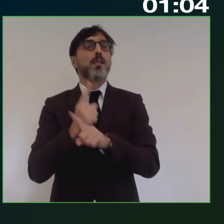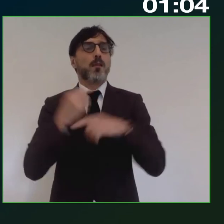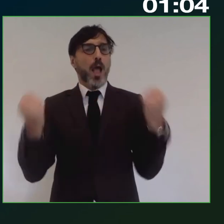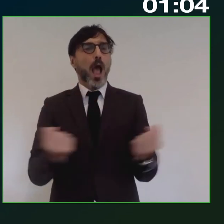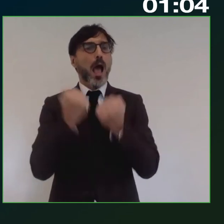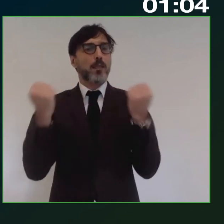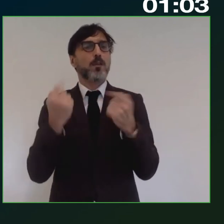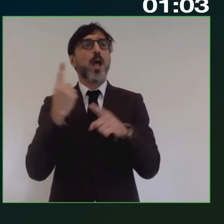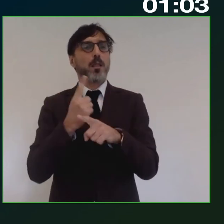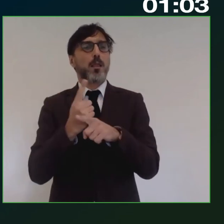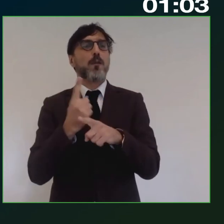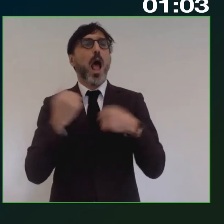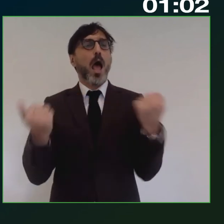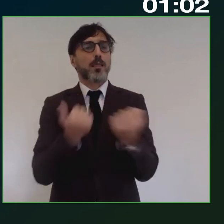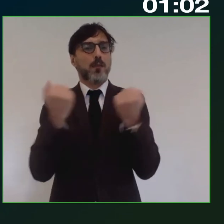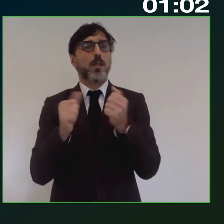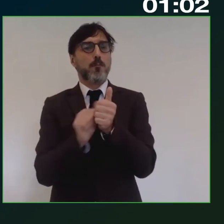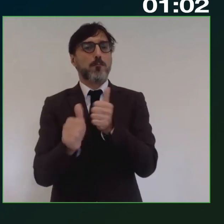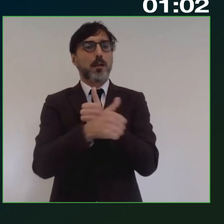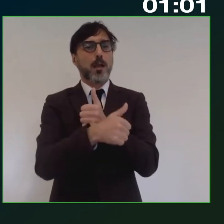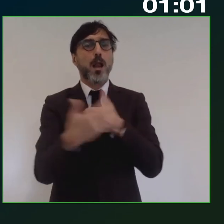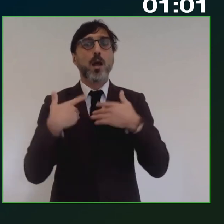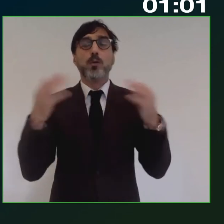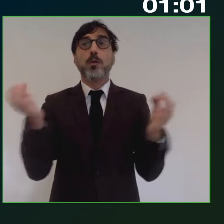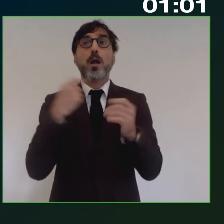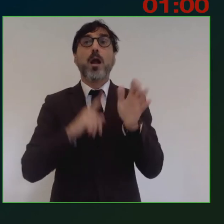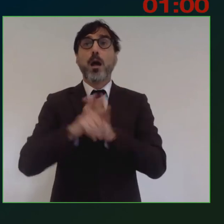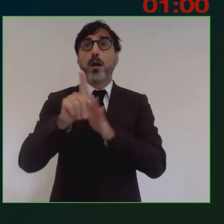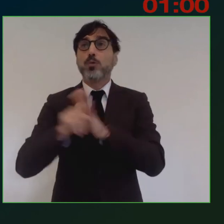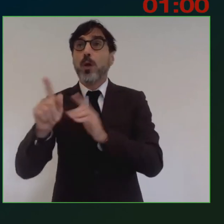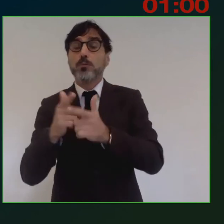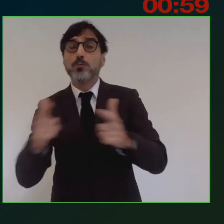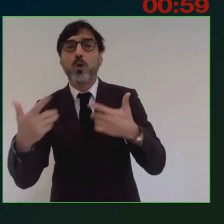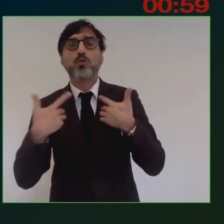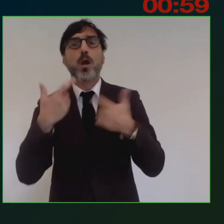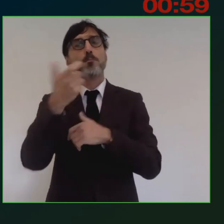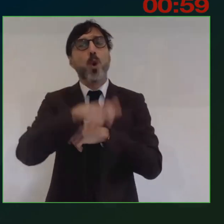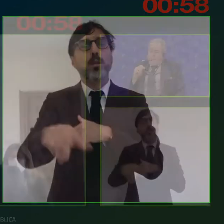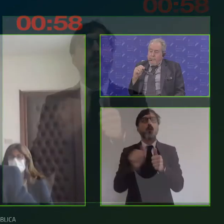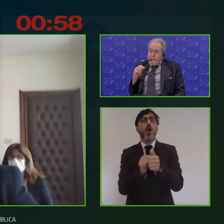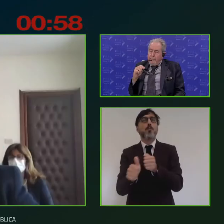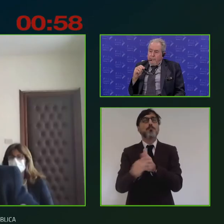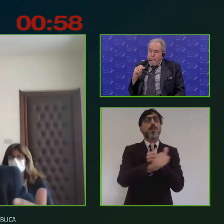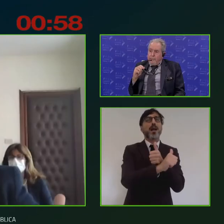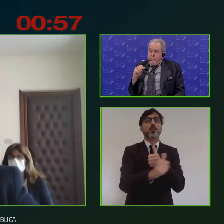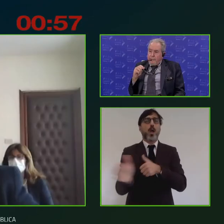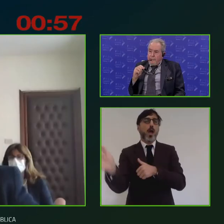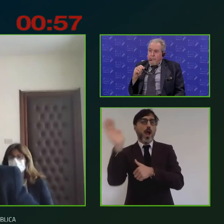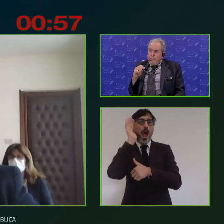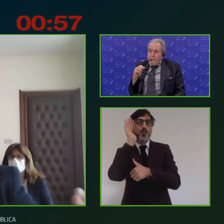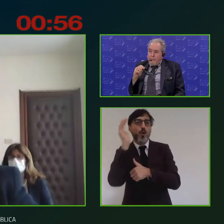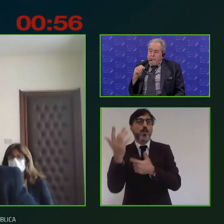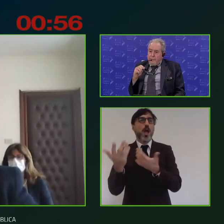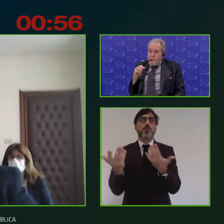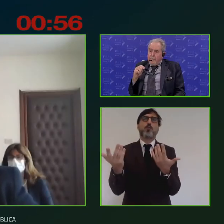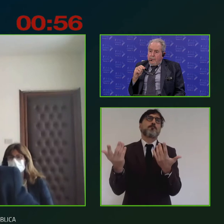svolgere un'attività di partenariato che tante volte non ha dato risultati e perché il partenariato è stato ascoltato in maniera